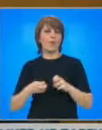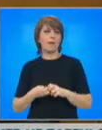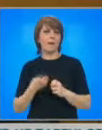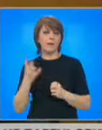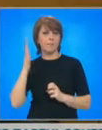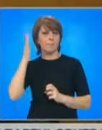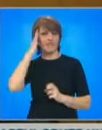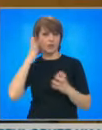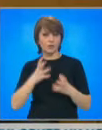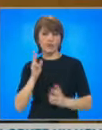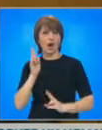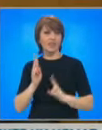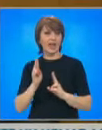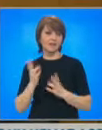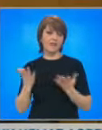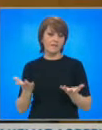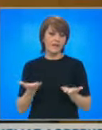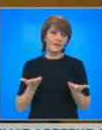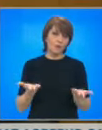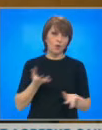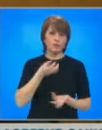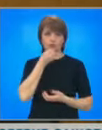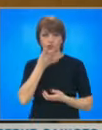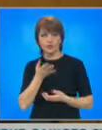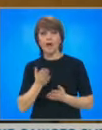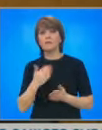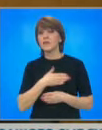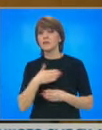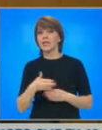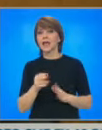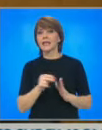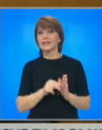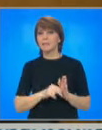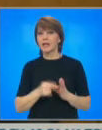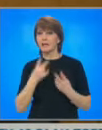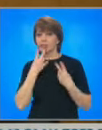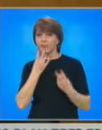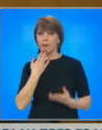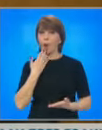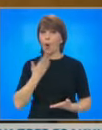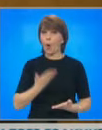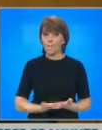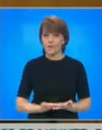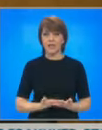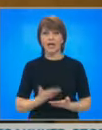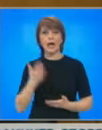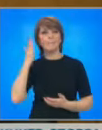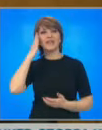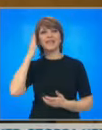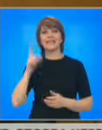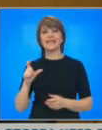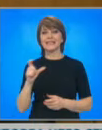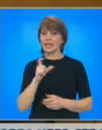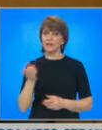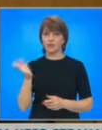реши, но така или иначе се случи, в крайна сметка ще видим дали обещанията на министър Сандо ще се потвърдят.